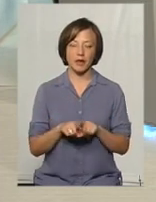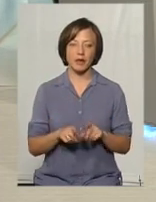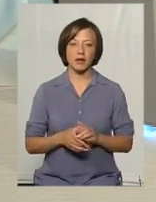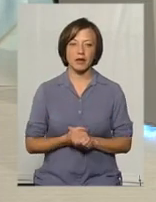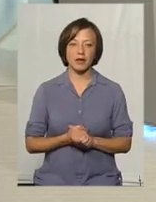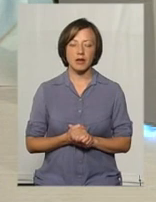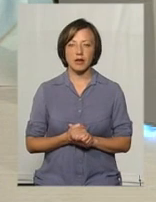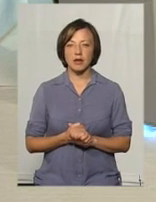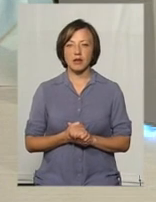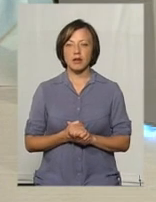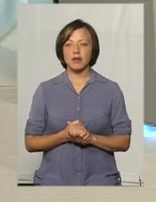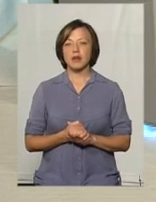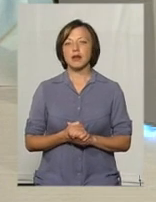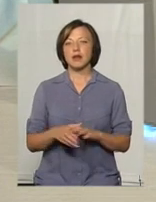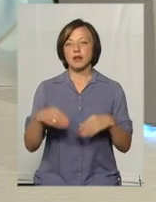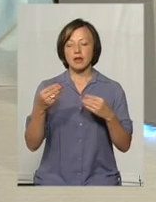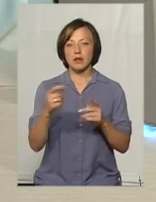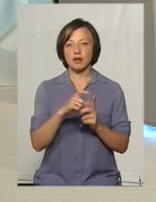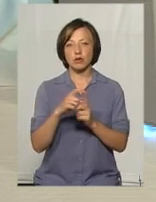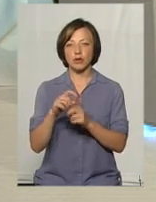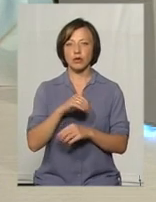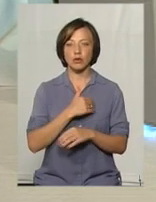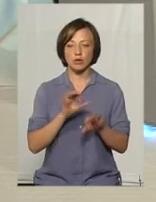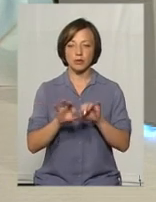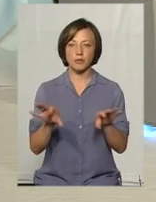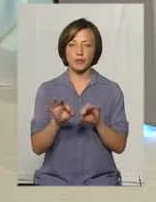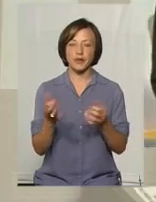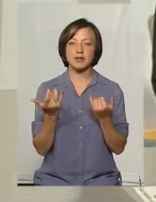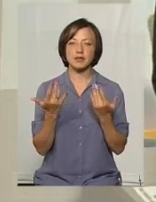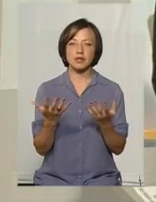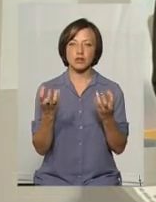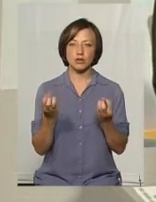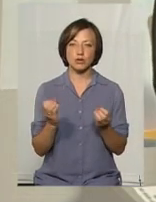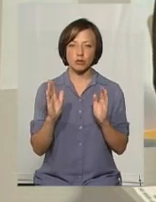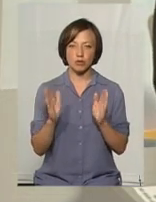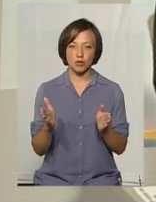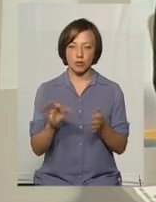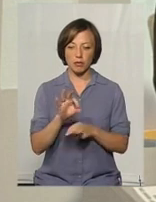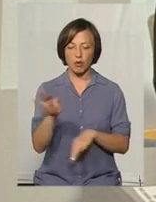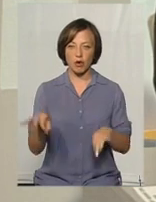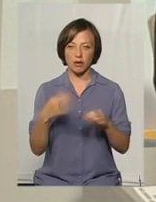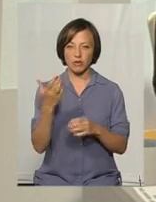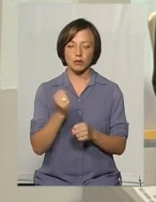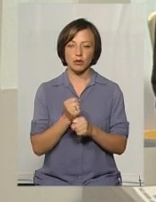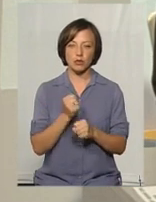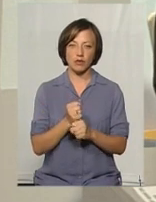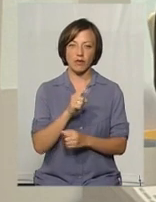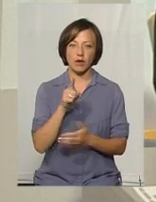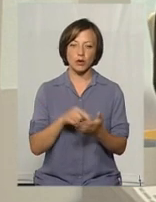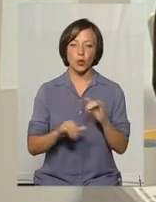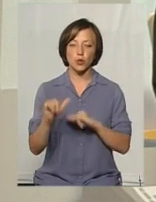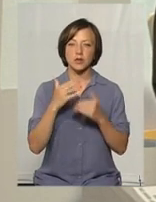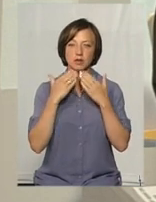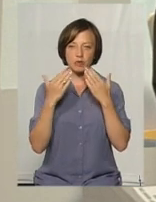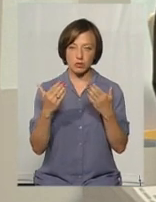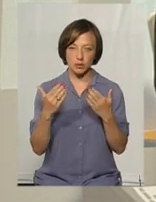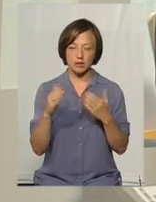Маріана, ще хочу надати вам слово, щоб ви окреслили, скільки ще буде проєкт працювати, куди можна